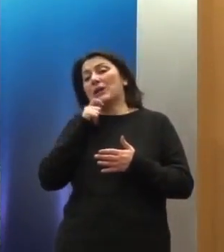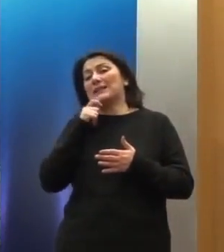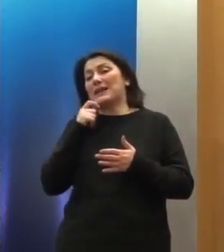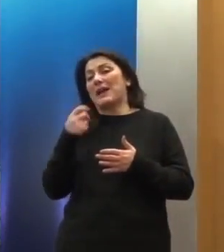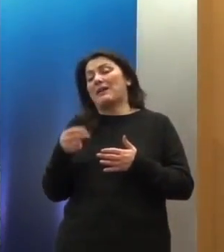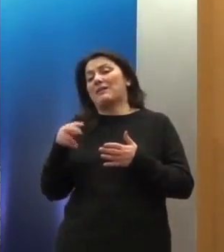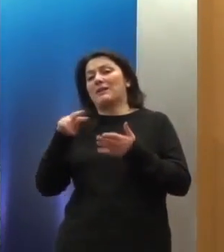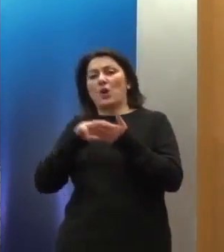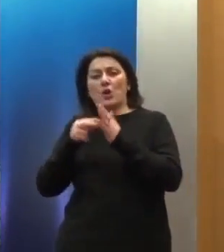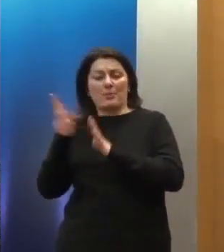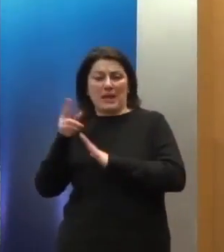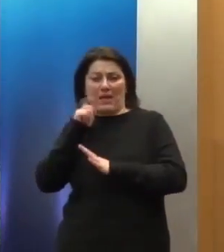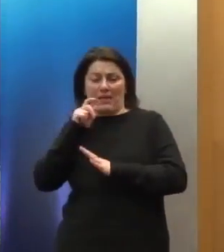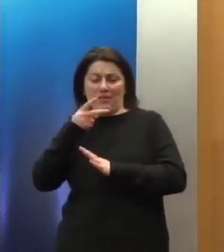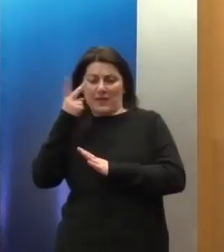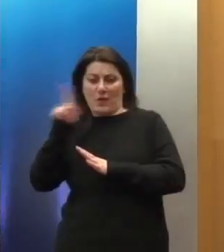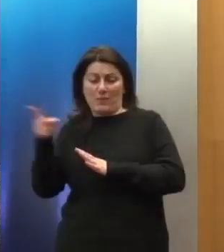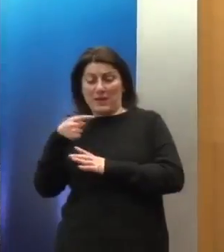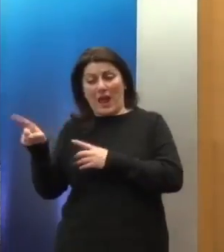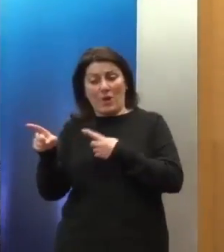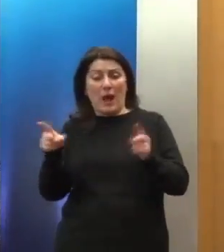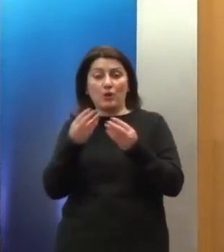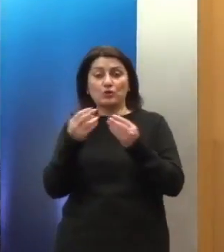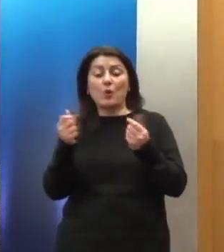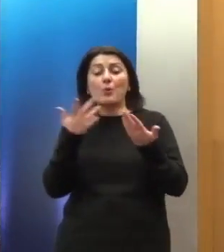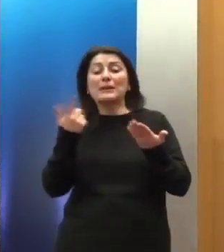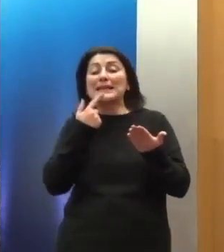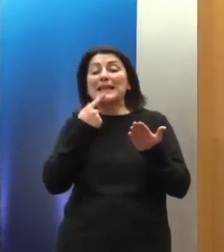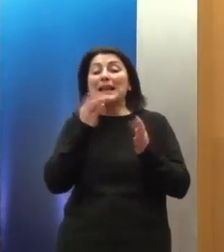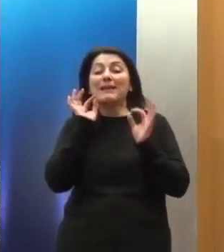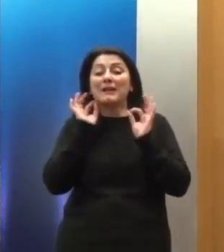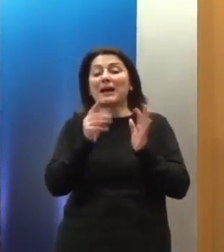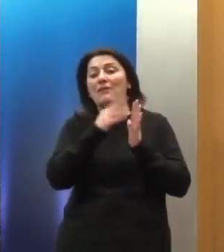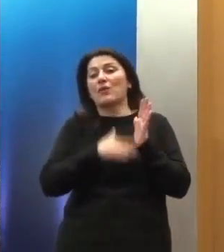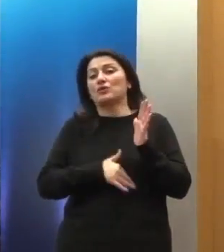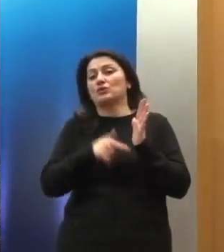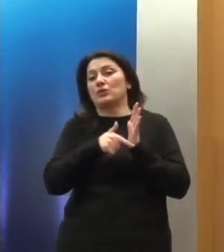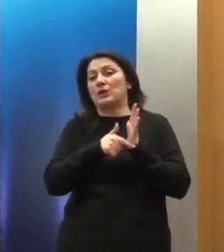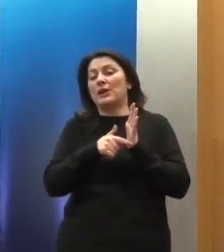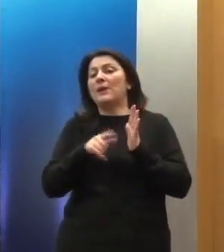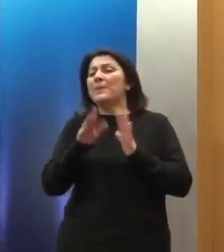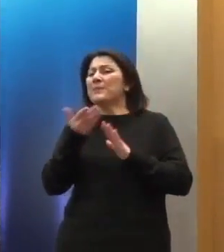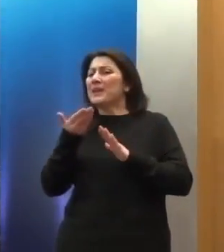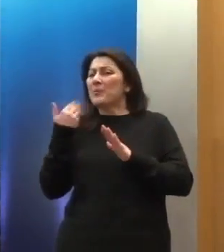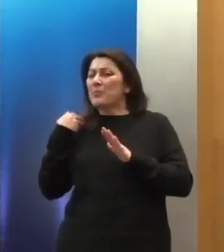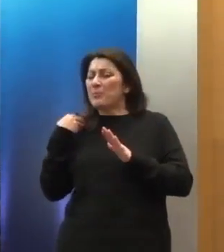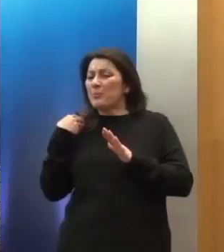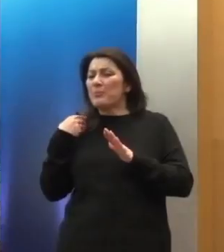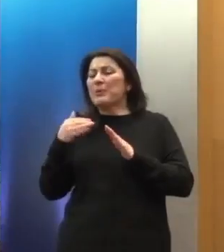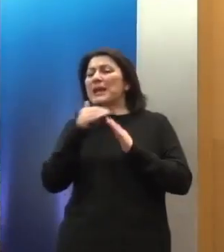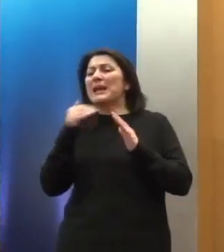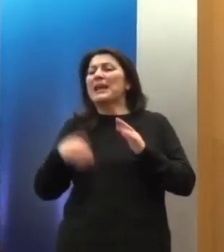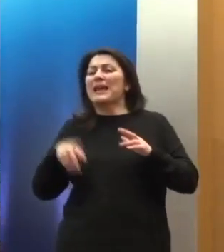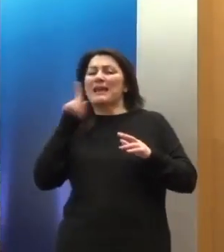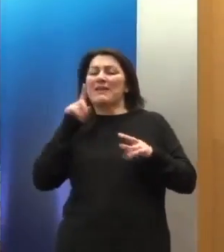το έχουμε υπόψη γιατί είναι πολύ σημαντικό και για αυτά που είπε και δεχομένως και η κυρία Υφυπουργός πριν, η κυρία Αντωνοπούλου, αλλά